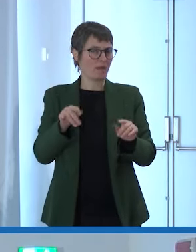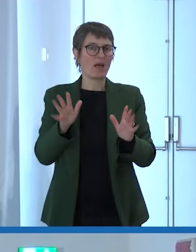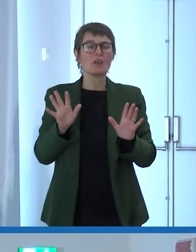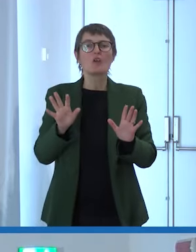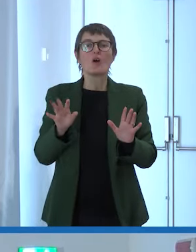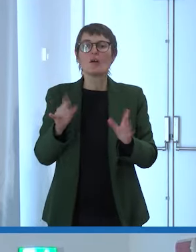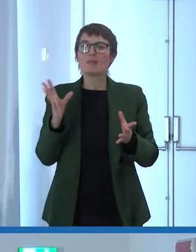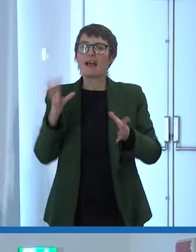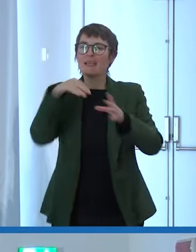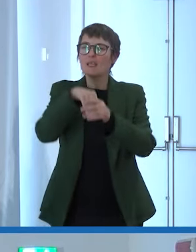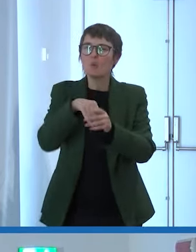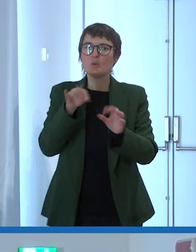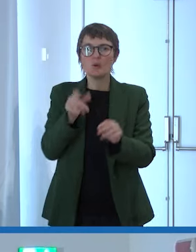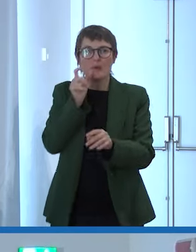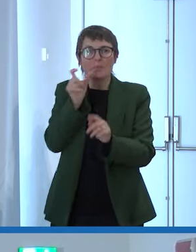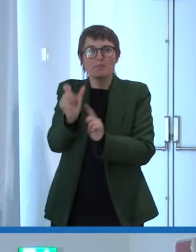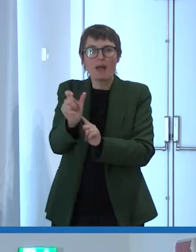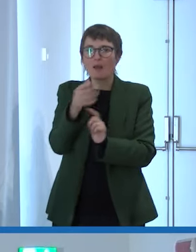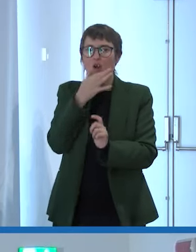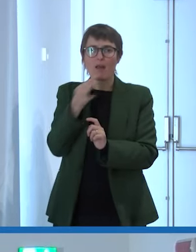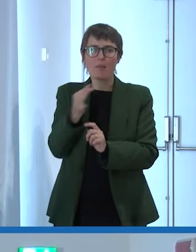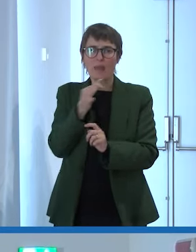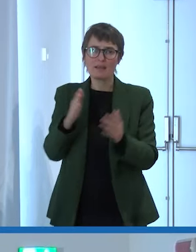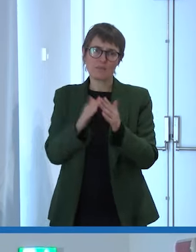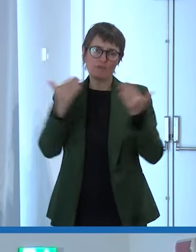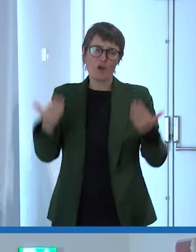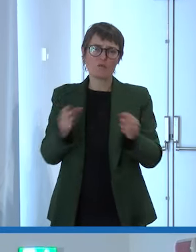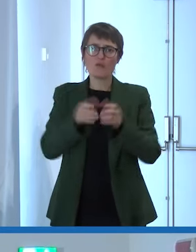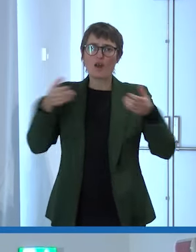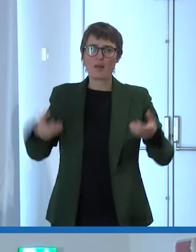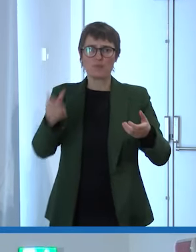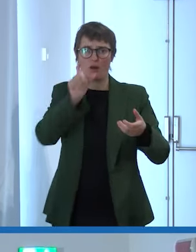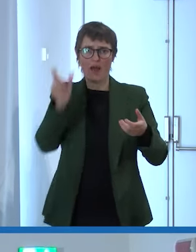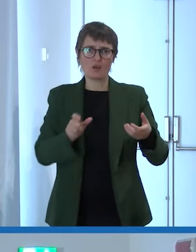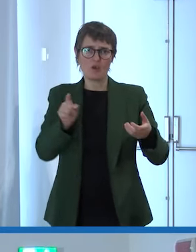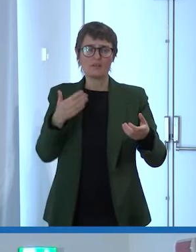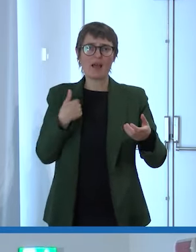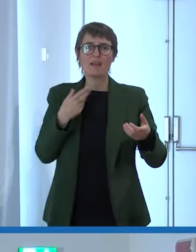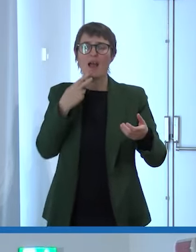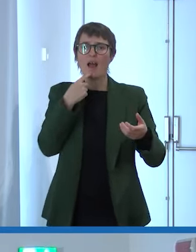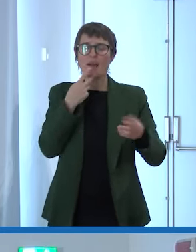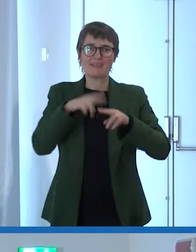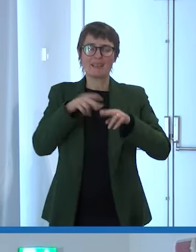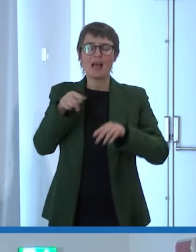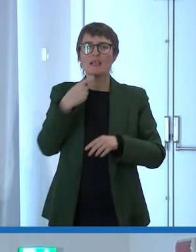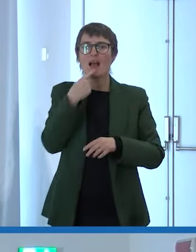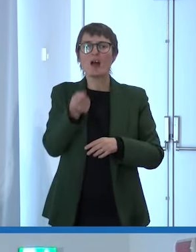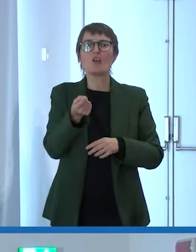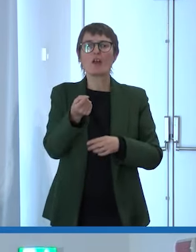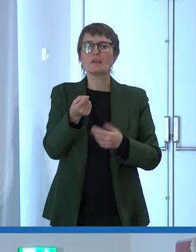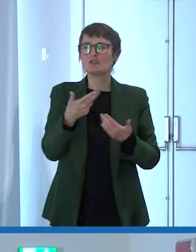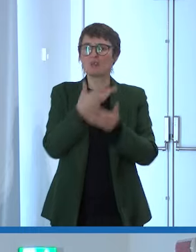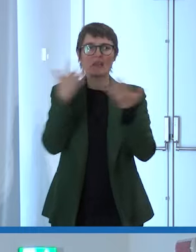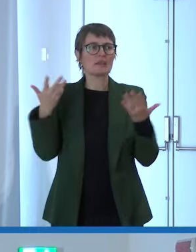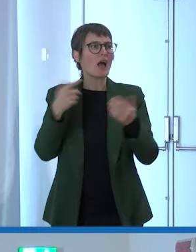'inclusione è quella bella parola italiana del vocabolario italiano che sa significare che tutti noi possiamo fare tutto con